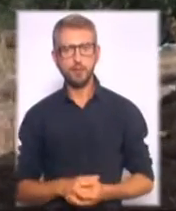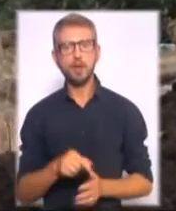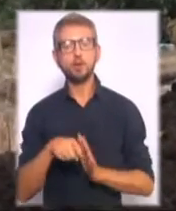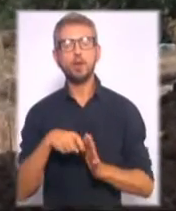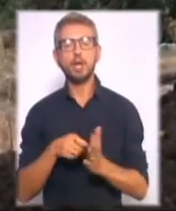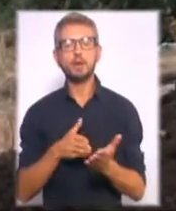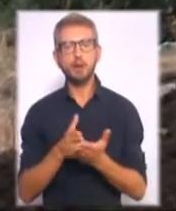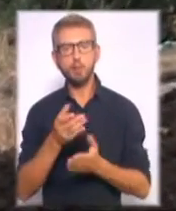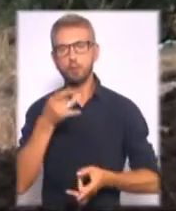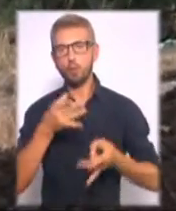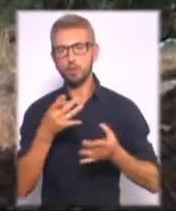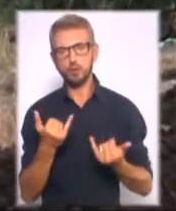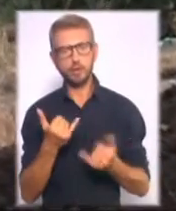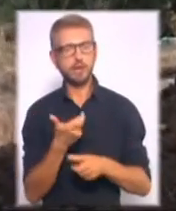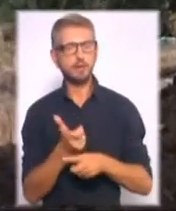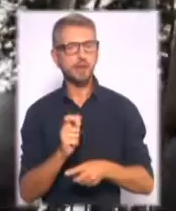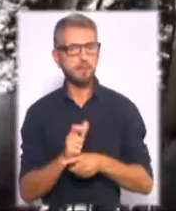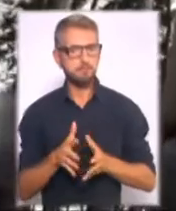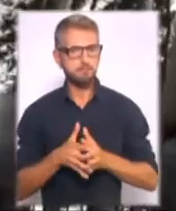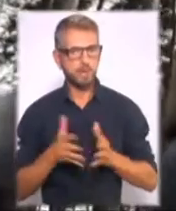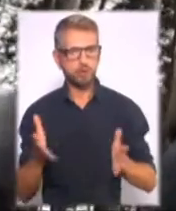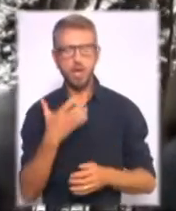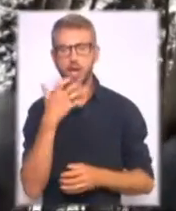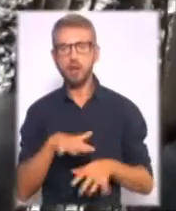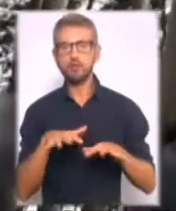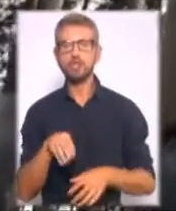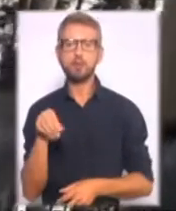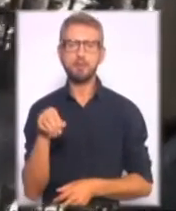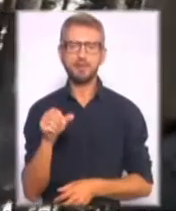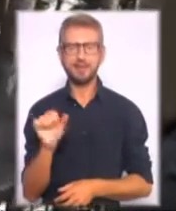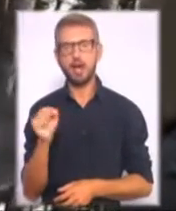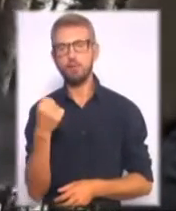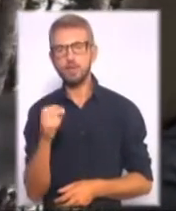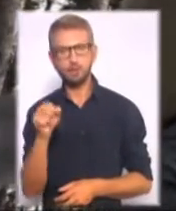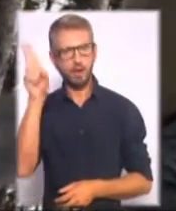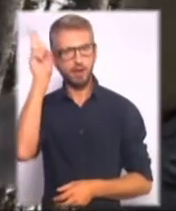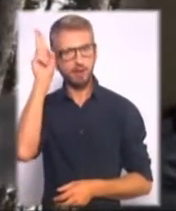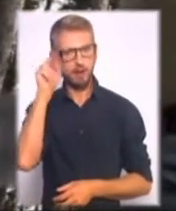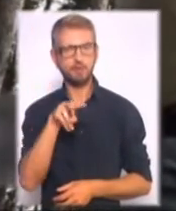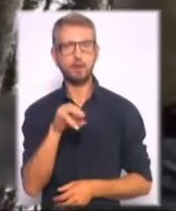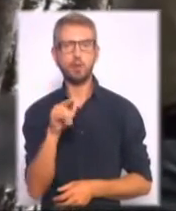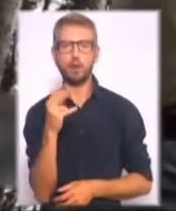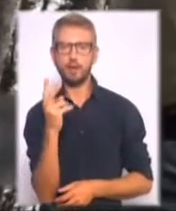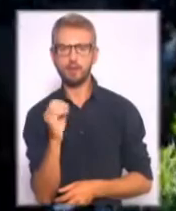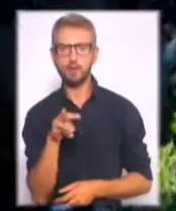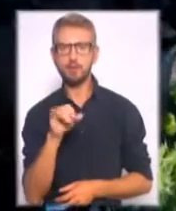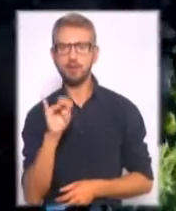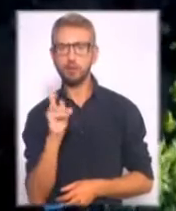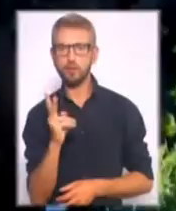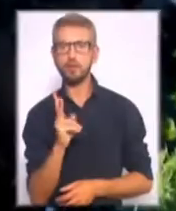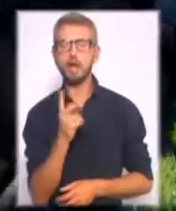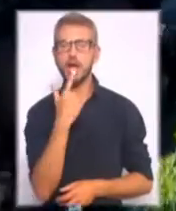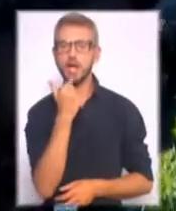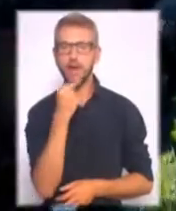напрямок обстрілюють зараз найбільше. Гарячі точки Піски, Авдіївка, Зайцеве, Луганське, Майорськ, Красний Пахар, Горлівка